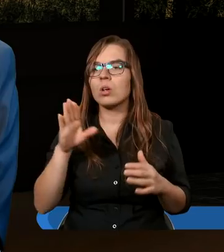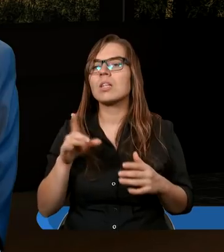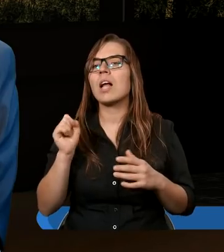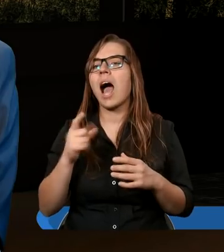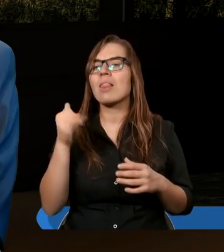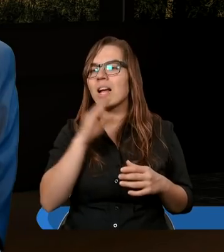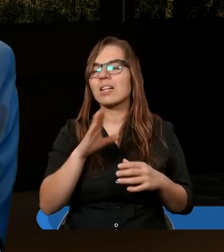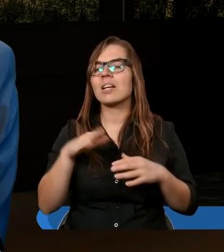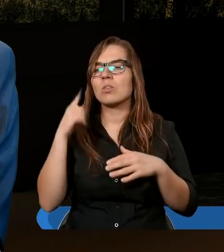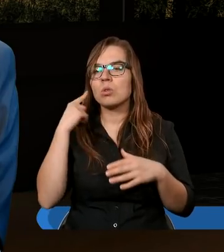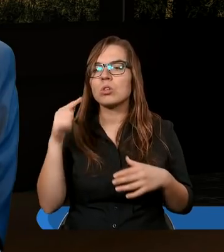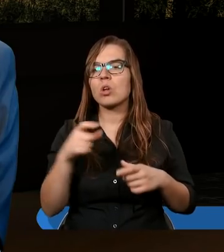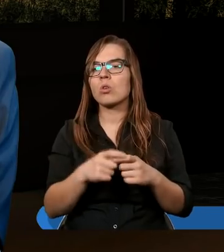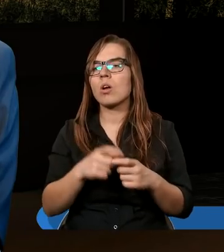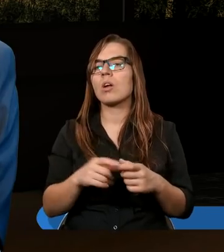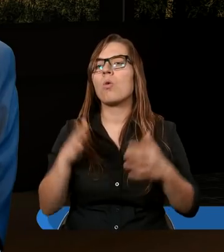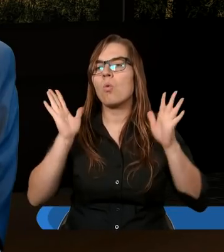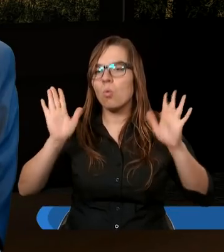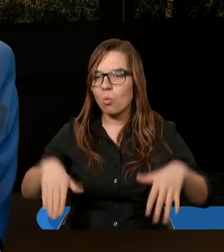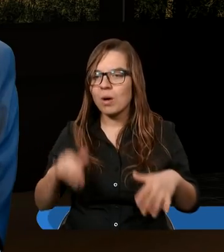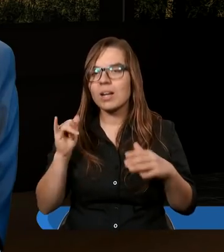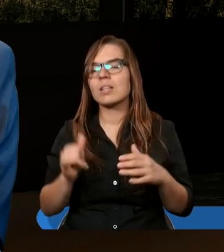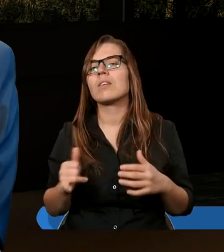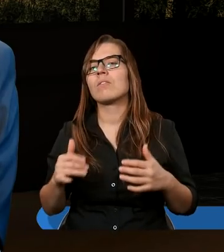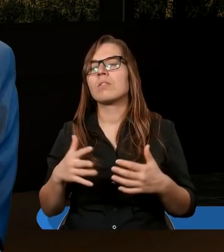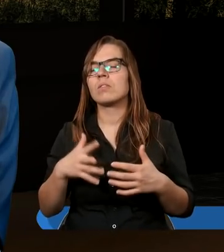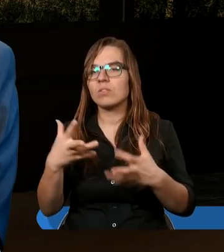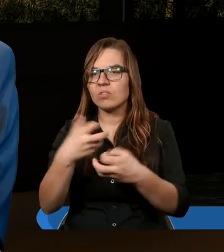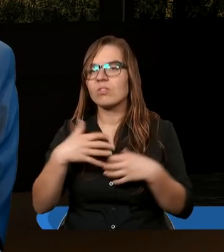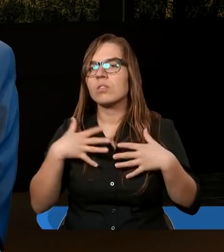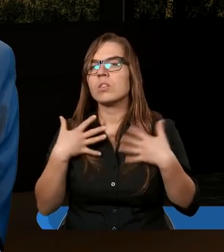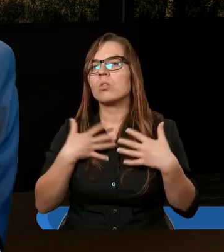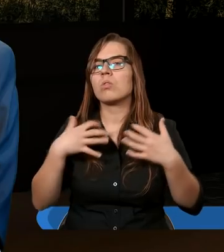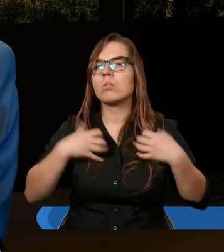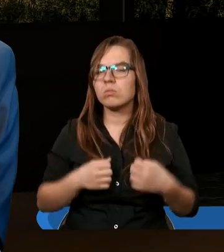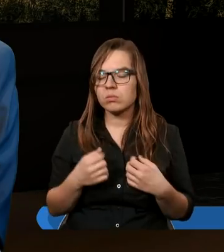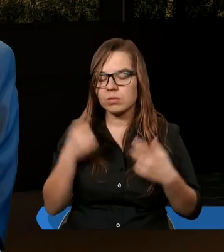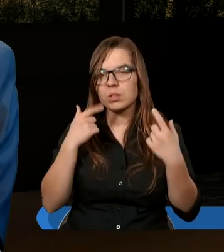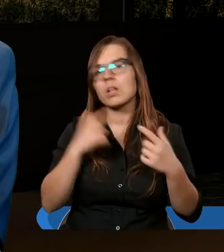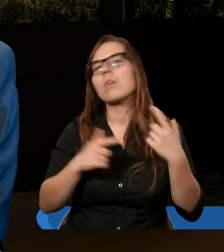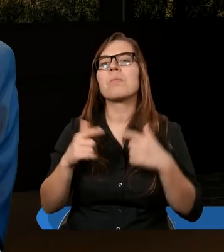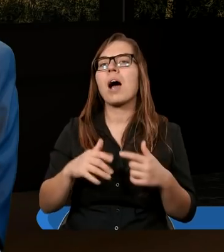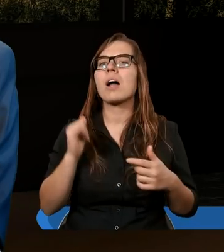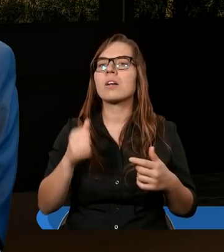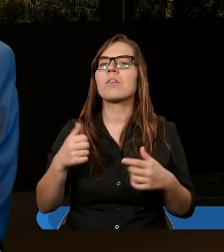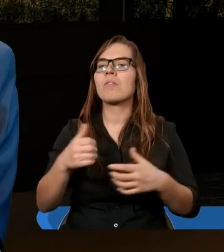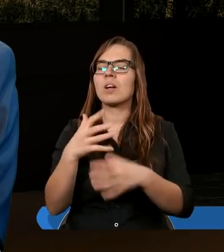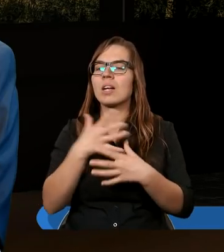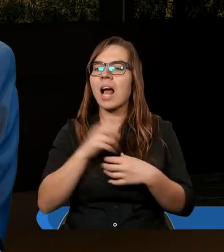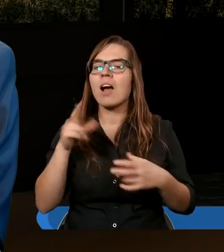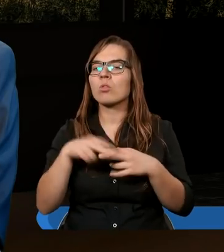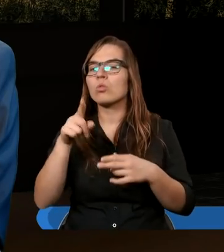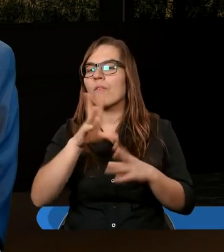Ananiasz zaś słysząc te słowa upadł i wyzionął Ducha i wielki strach ogarnął wszystkich, którzy to